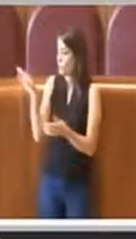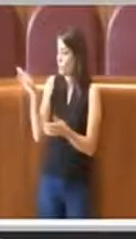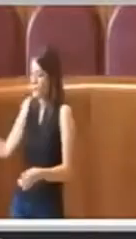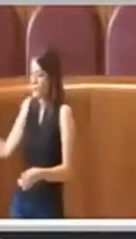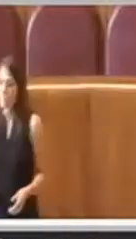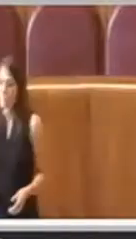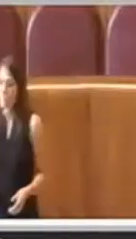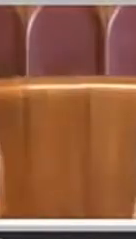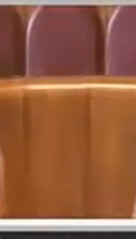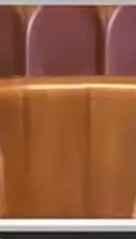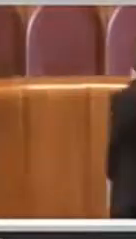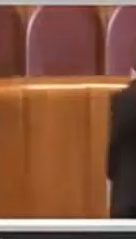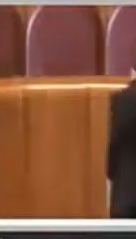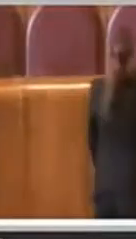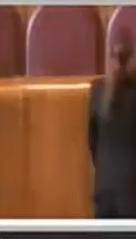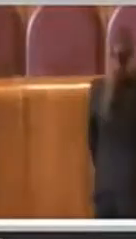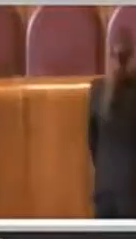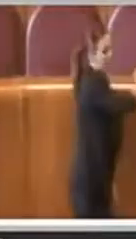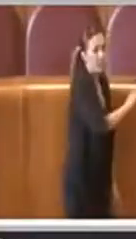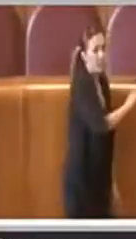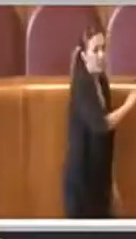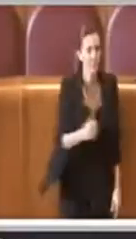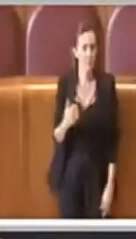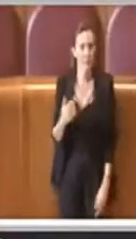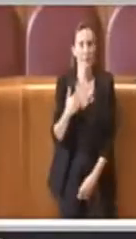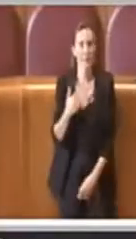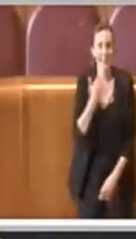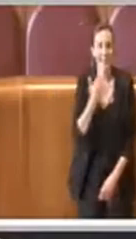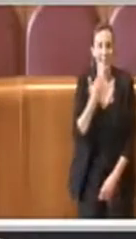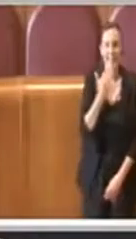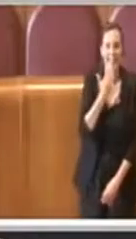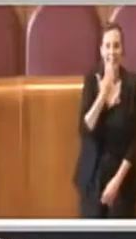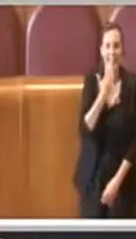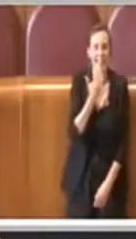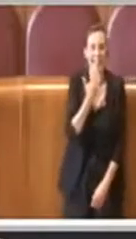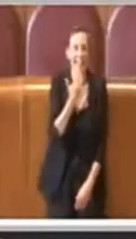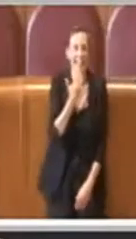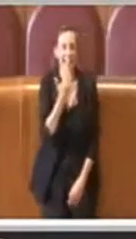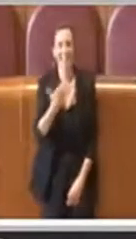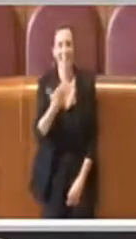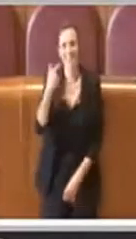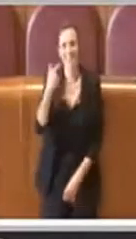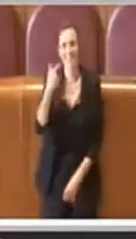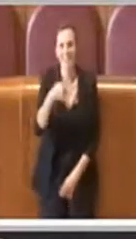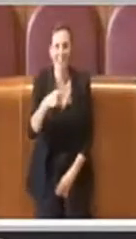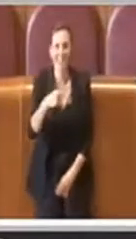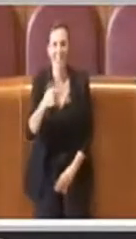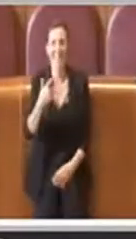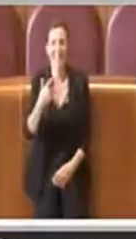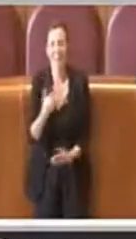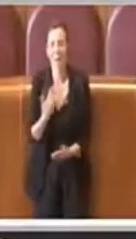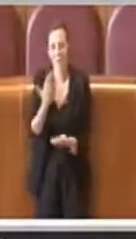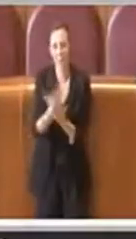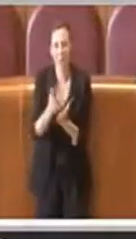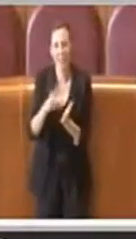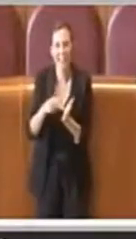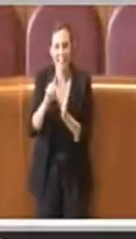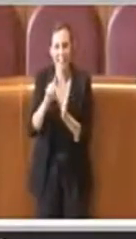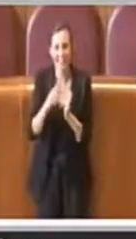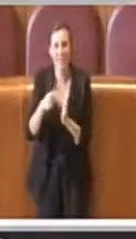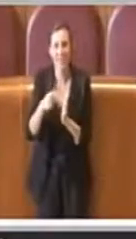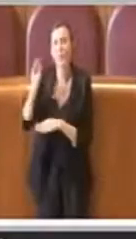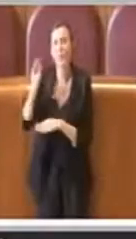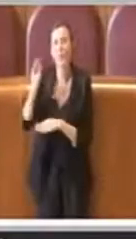Grazie Presidente. Io innanzitutto ringrazio i proponenti di questa delibera e chiedo al